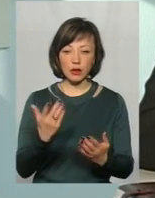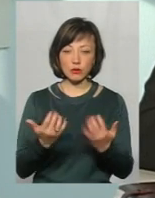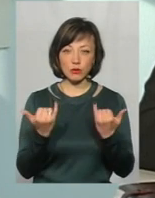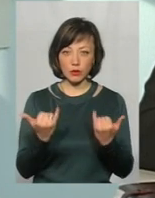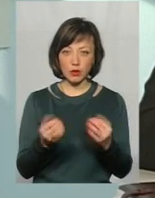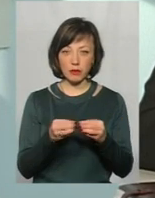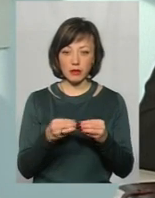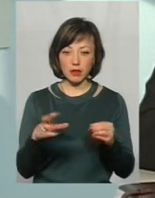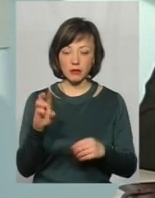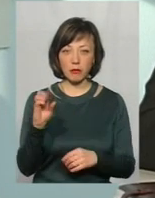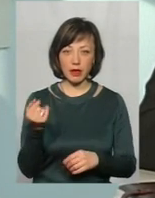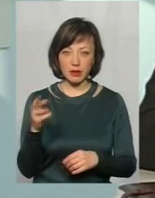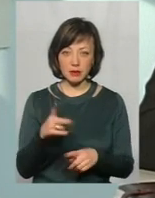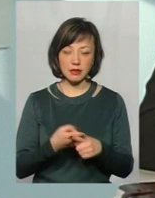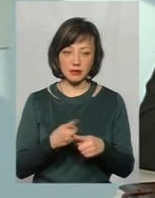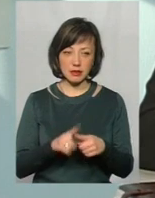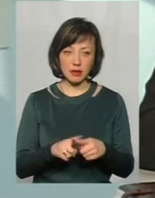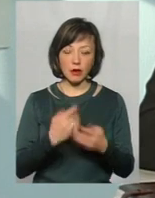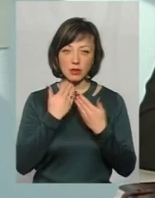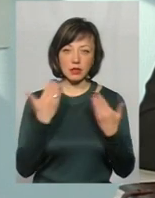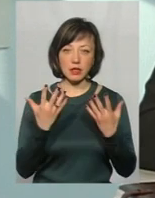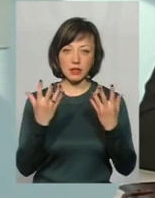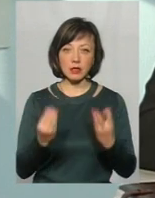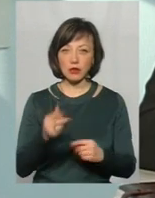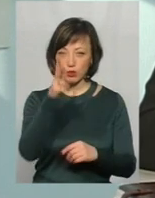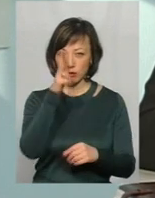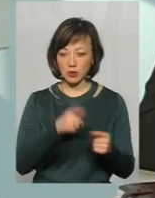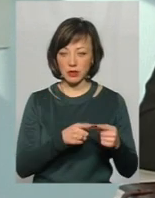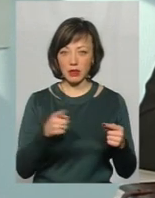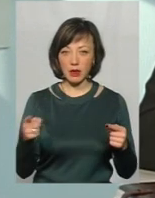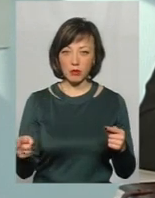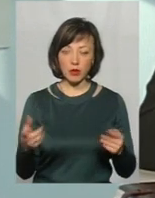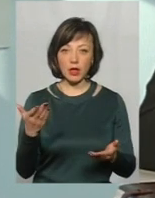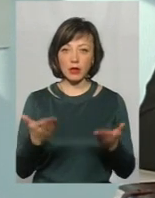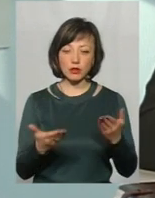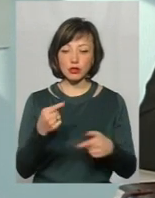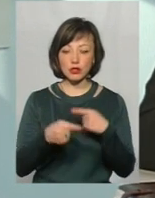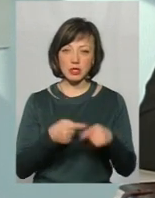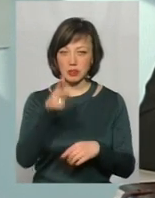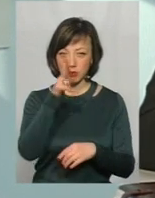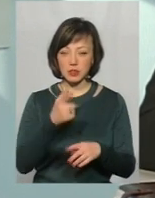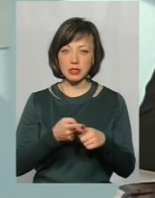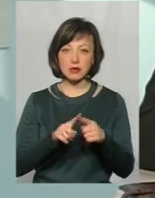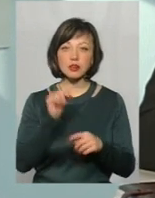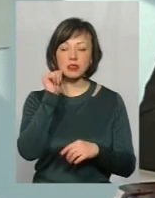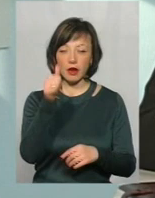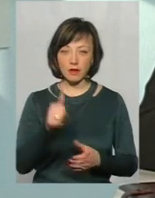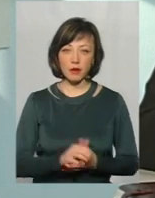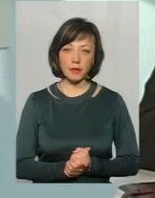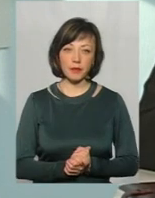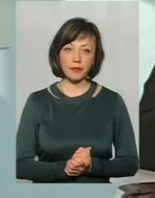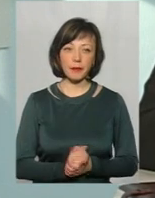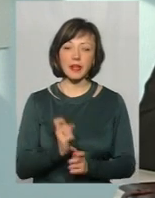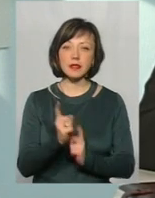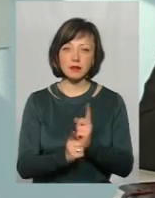ну, сьогодні 15 березня, це останній день трьохмісячного строку. Тобто, якщо через 3 місяці, значить це завтра. Тобто,